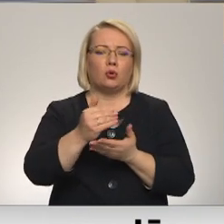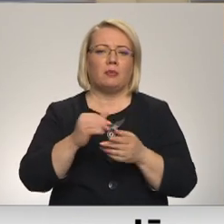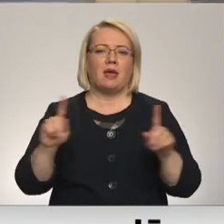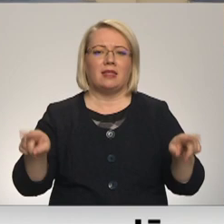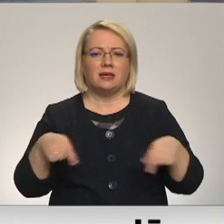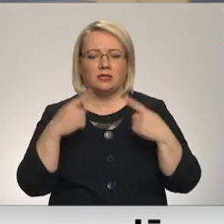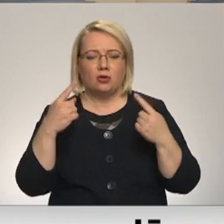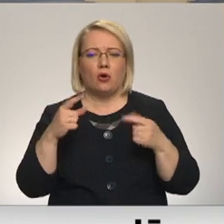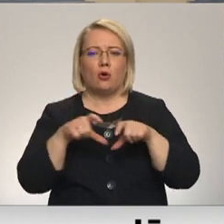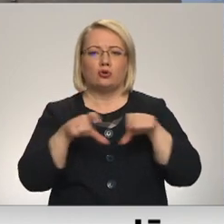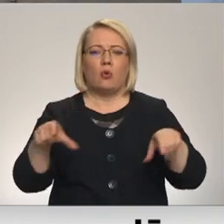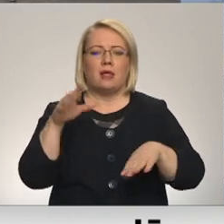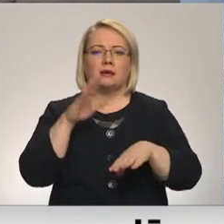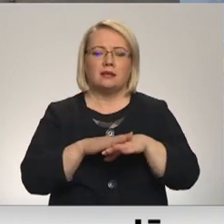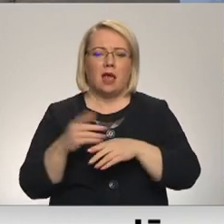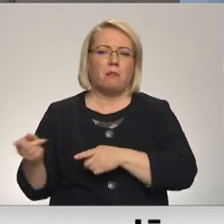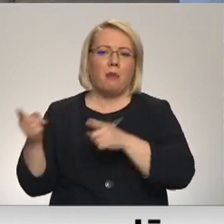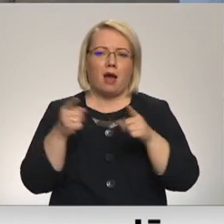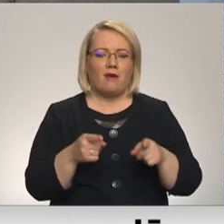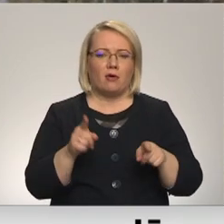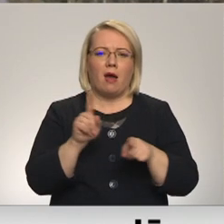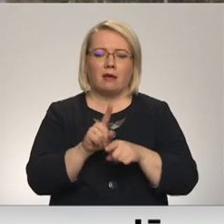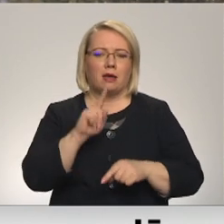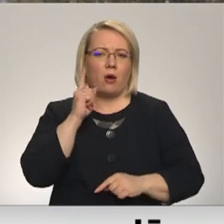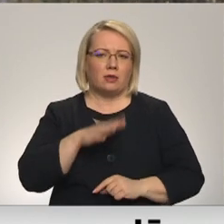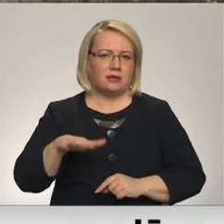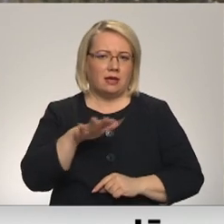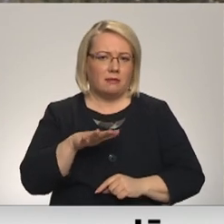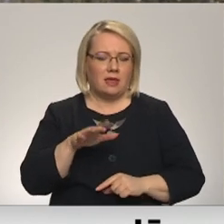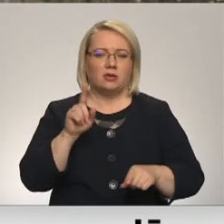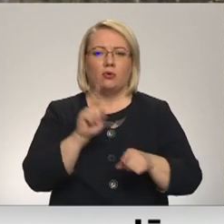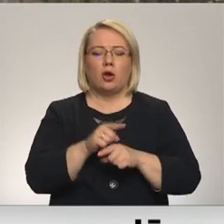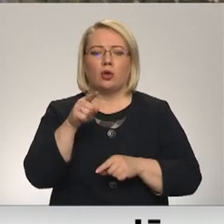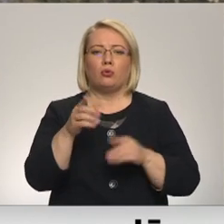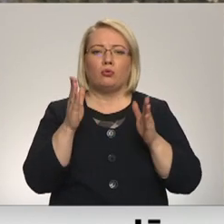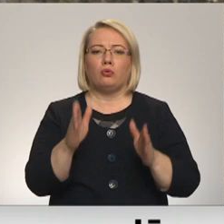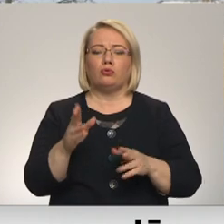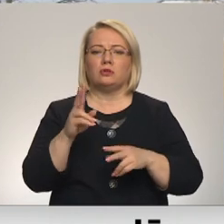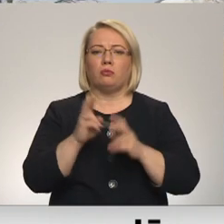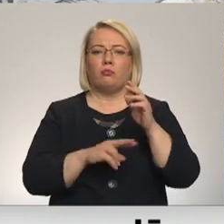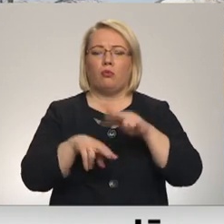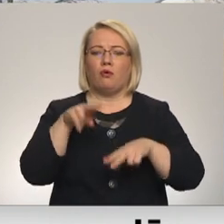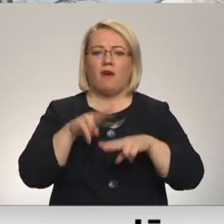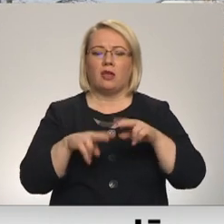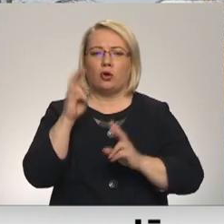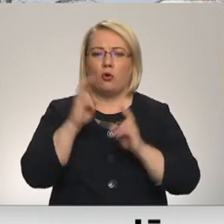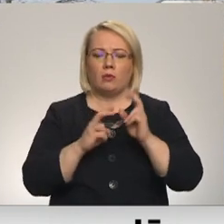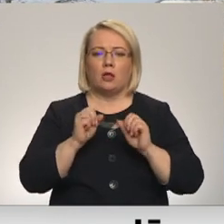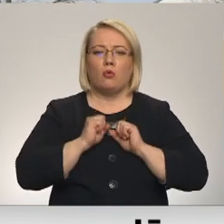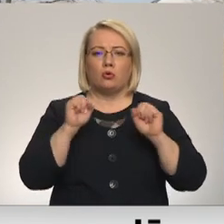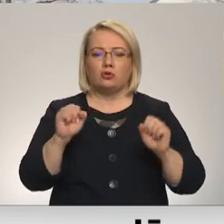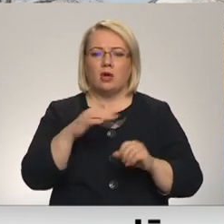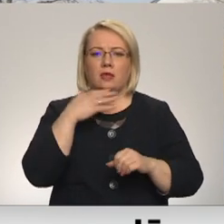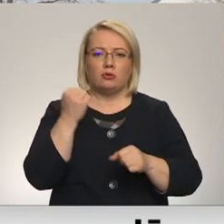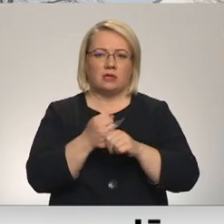dēļ uz dzīvi laukos pārvākušās arī vairākas jaunās ģimenes. To starp jaunanā drīz tikšot celt arī rūpnīca, nodrošinot vairākas darba